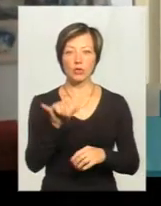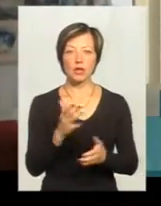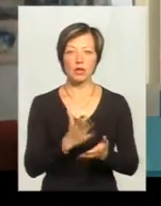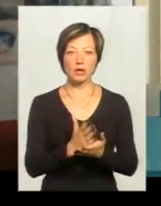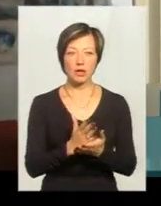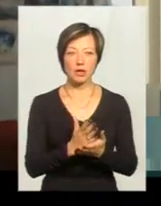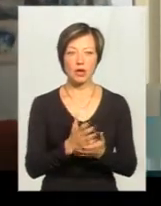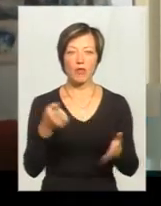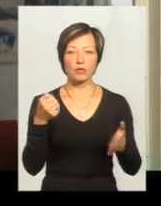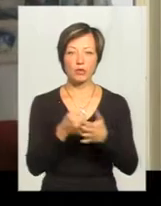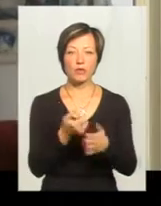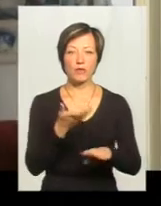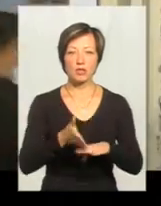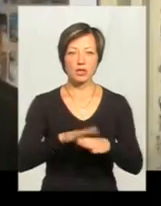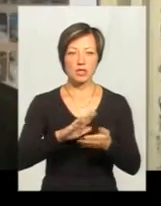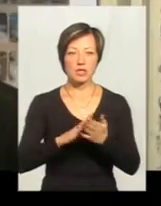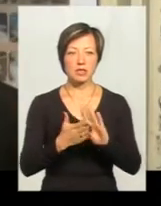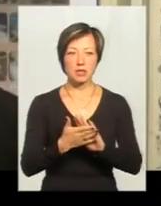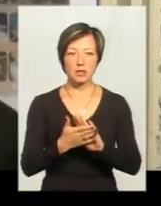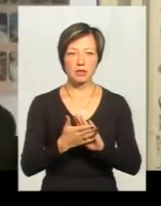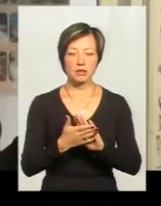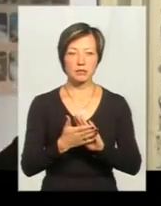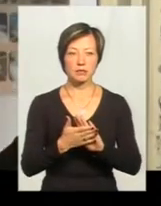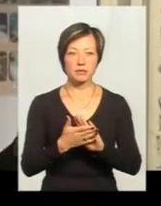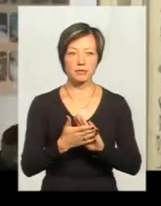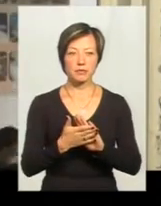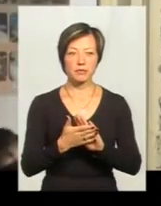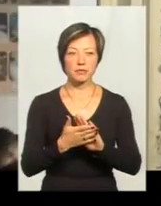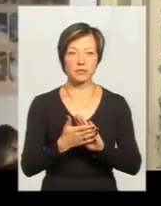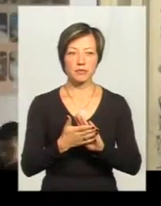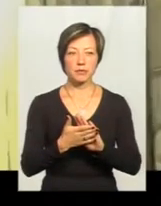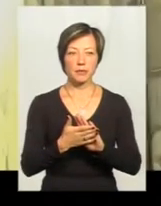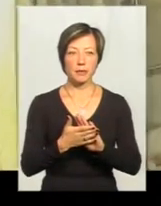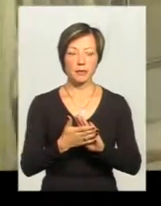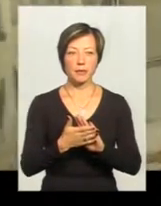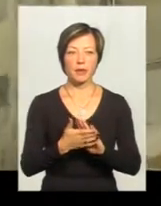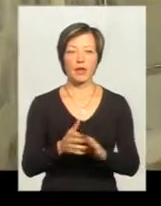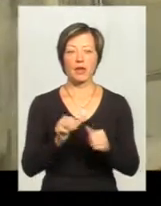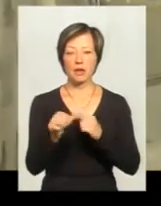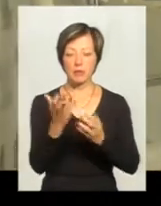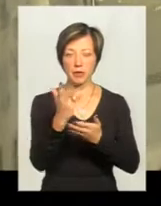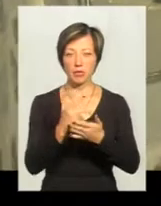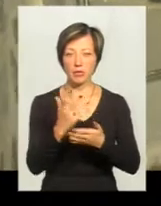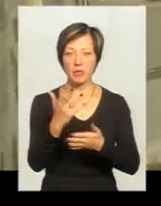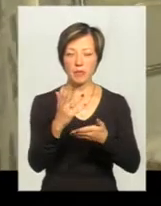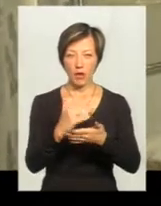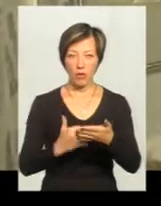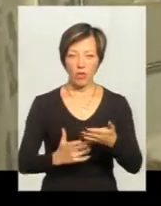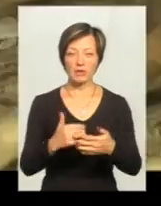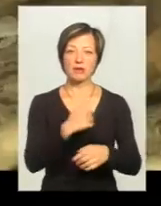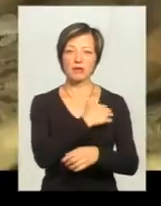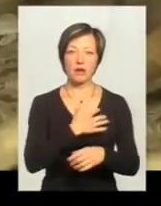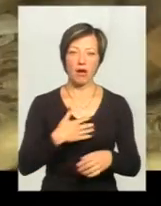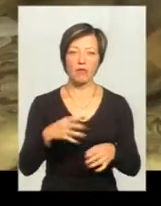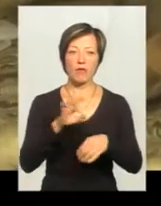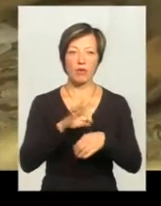обширні забої, дуже важкий стан. Пів метра в нас не форієт, в нас забої. Крім перерахованих травм і хвороб, лікарі виявили